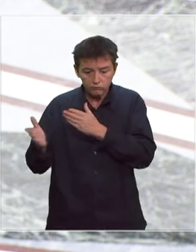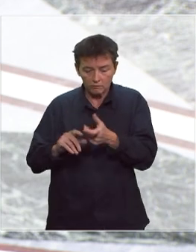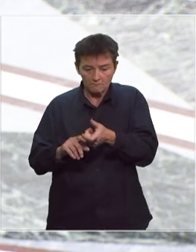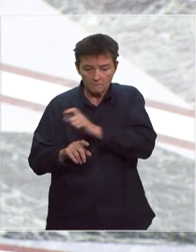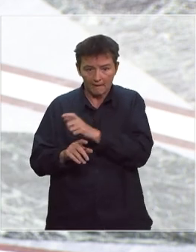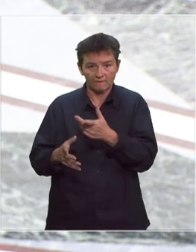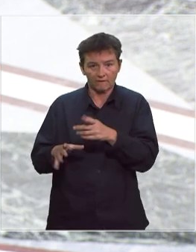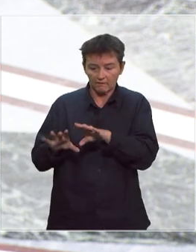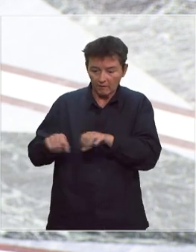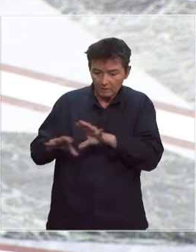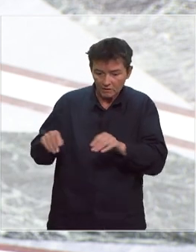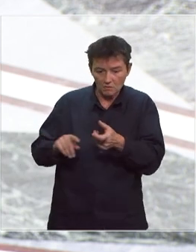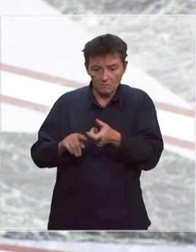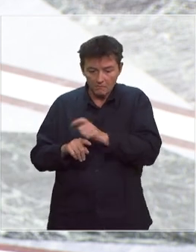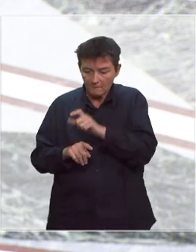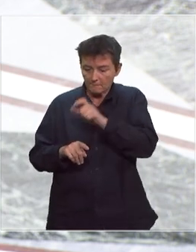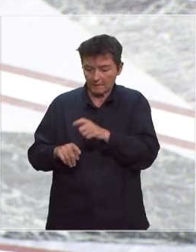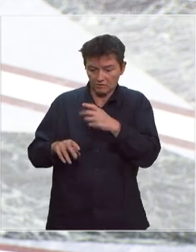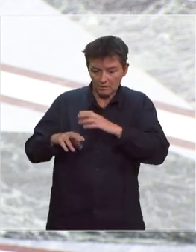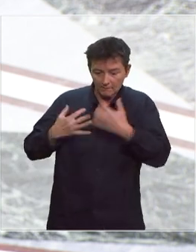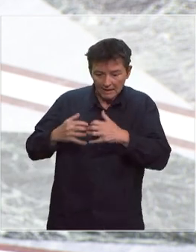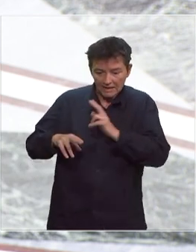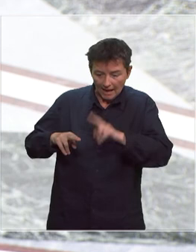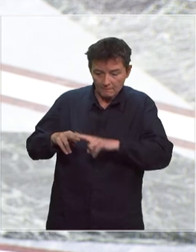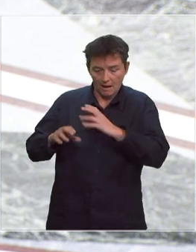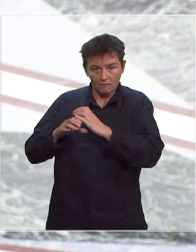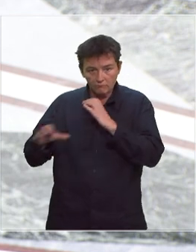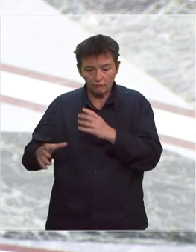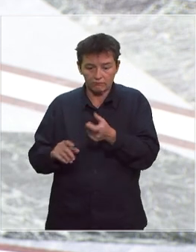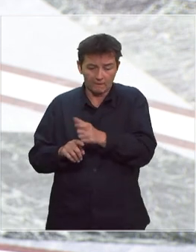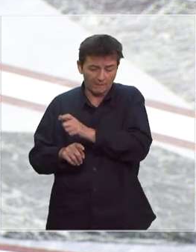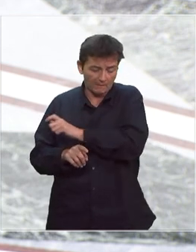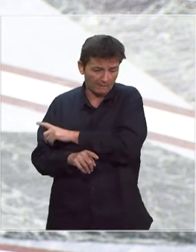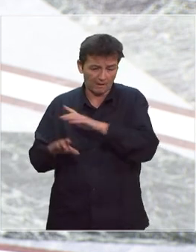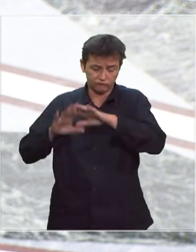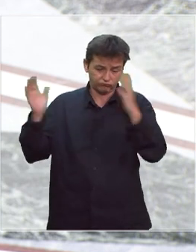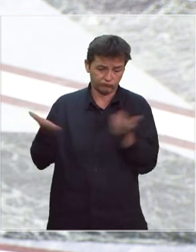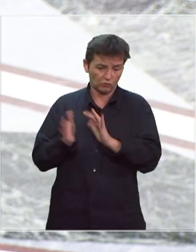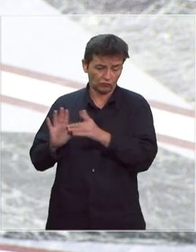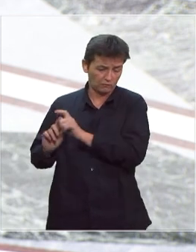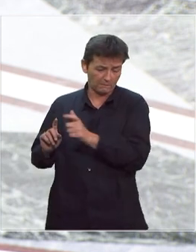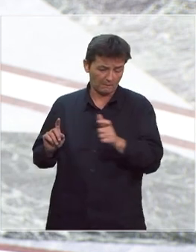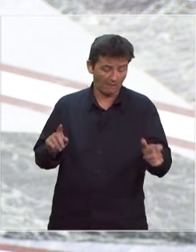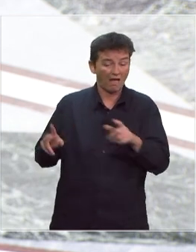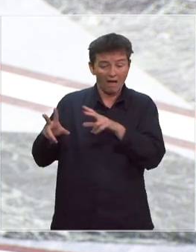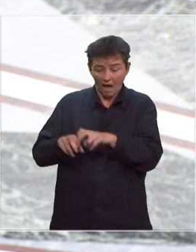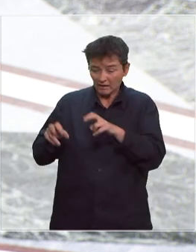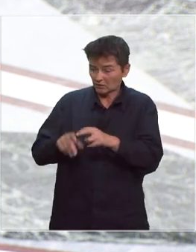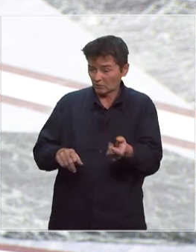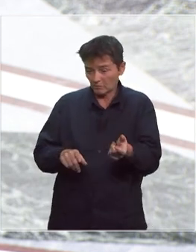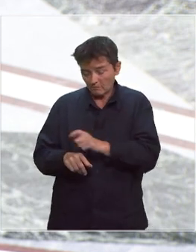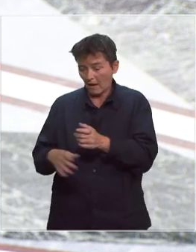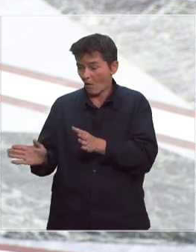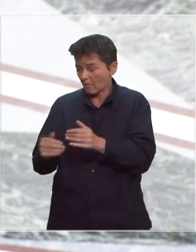mécanicien qui répare les transports, avant, il y a l'industrie agroalimentaire, il y a l'agriculture, il y a une partie de l